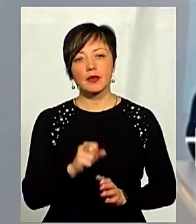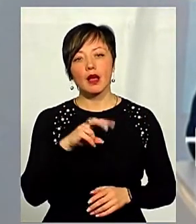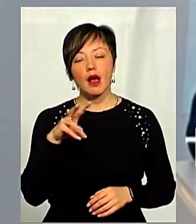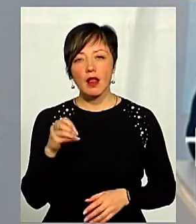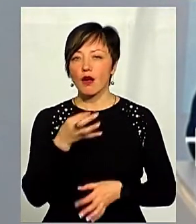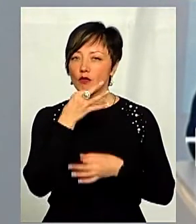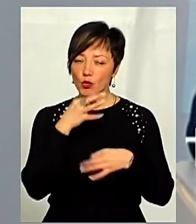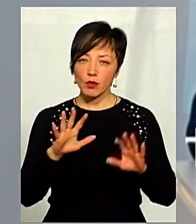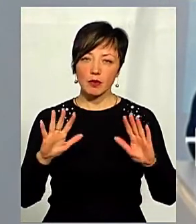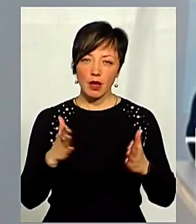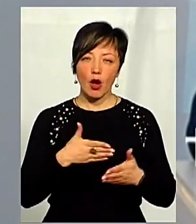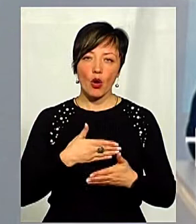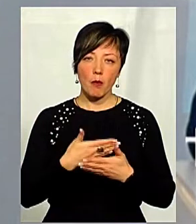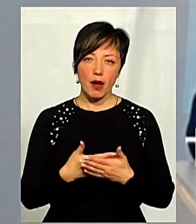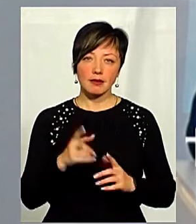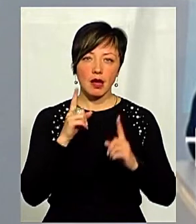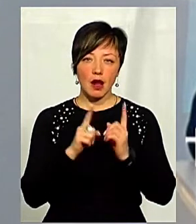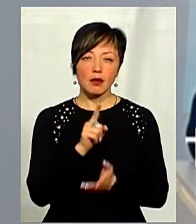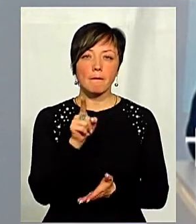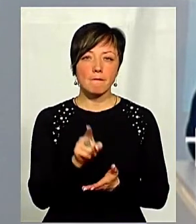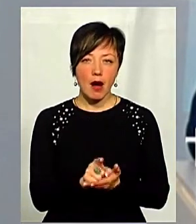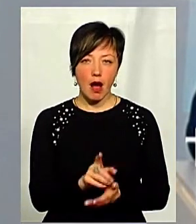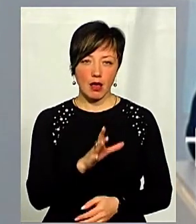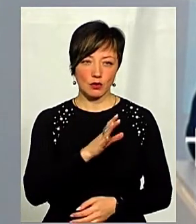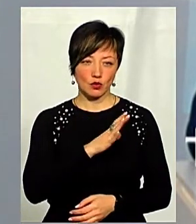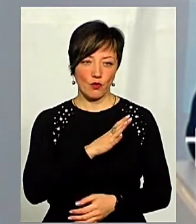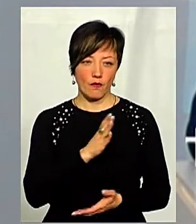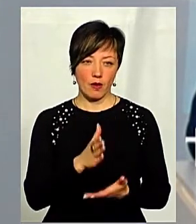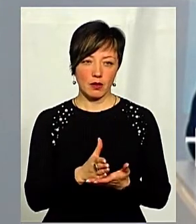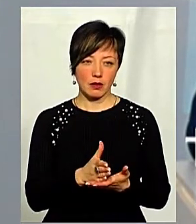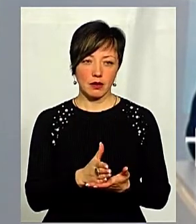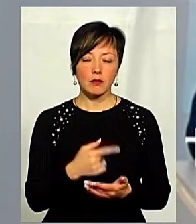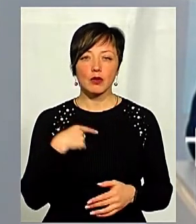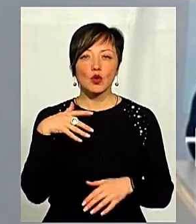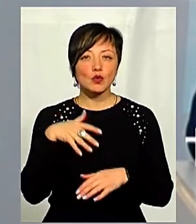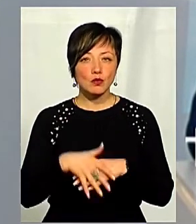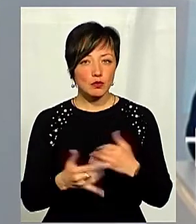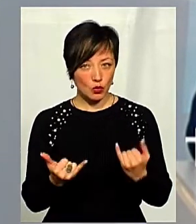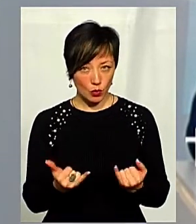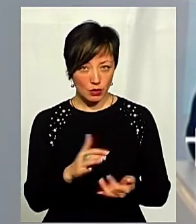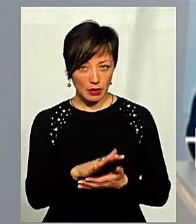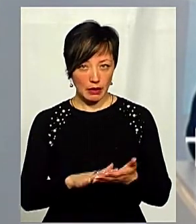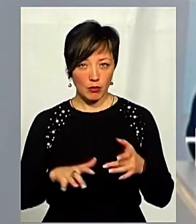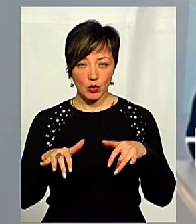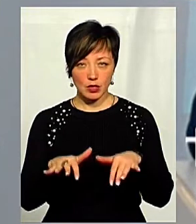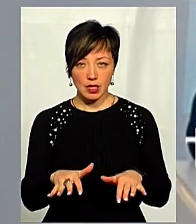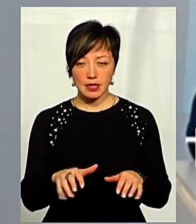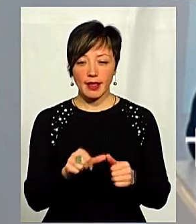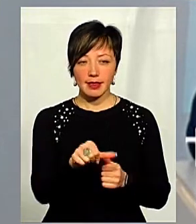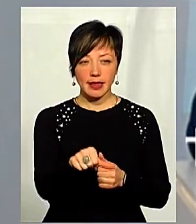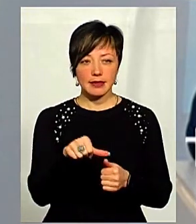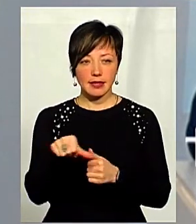будь-якою випадкою, громадська рада має існувати. Ми розуміємо, що на сьогодні йде процес. Процес